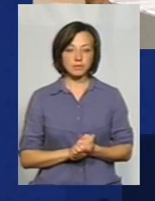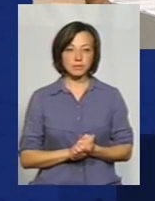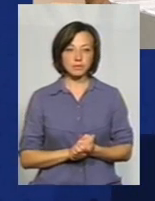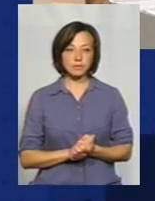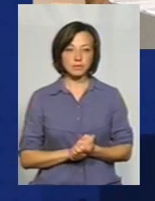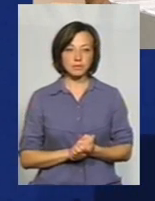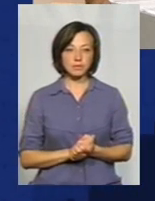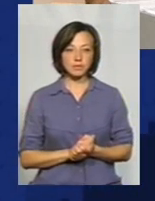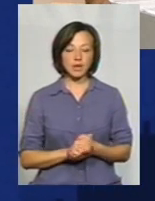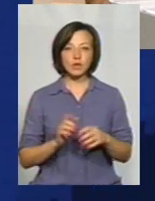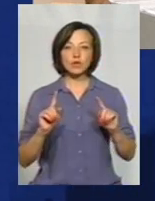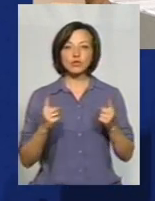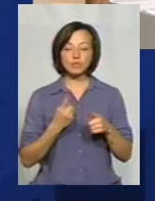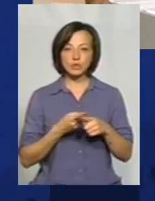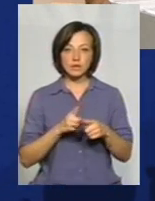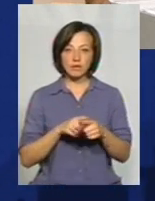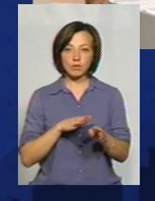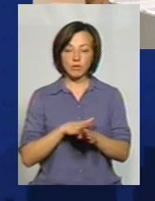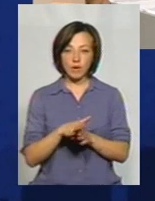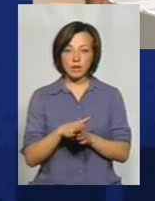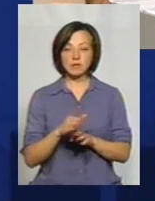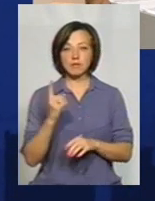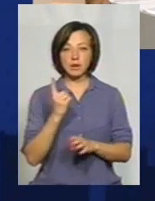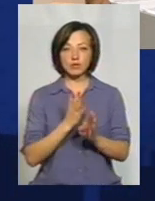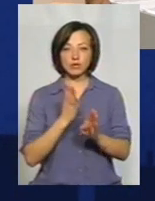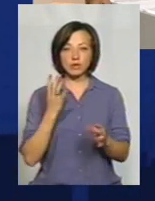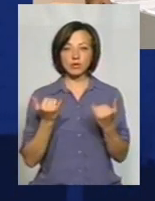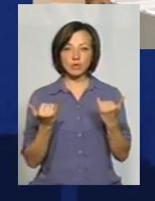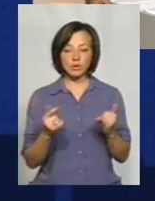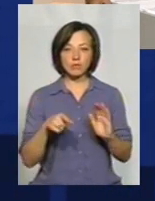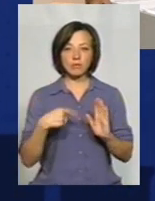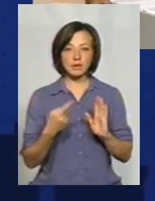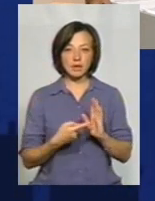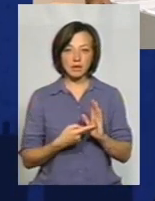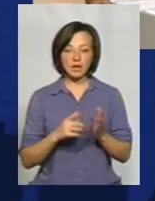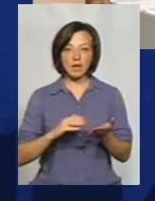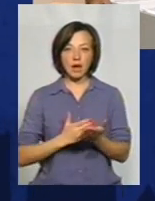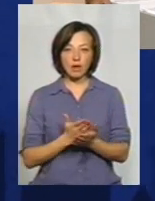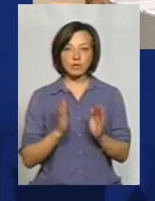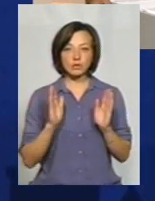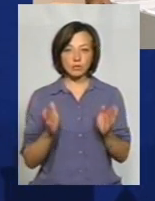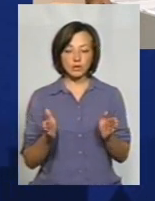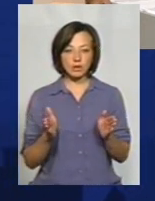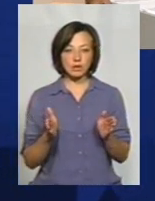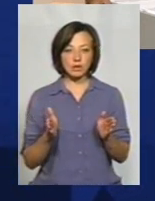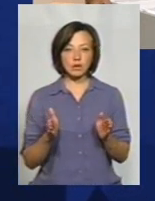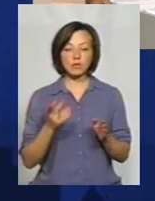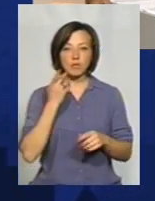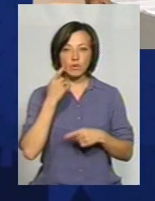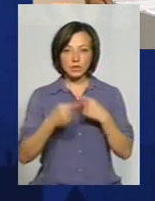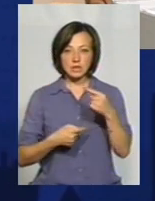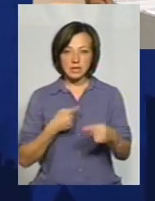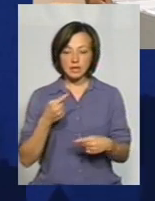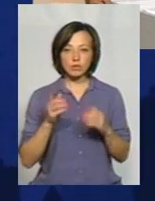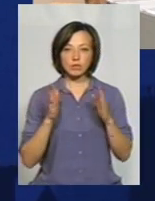Чому це відбувається? в першу чергу, питання якості, воно буде підніматися постійно і воно